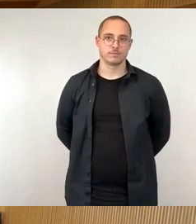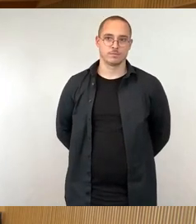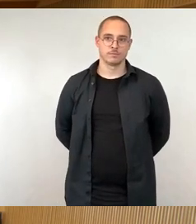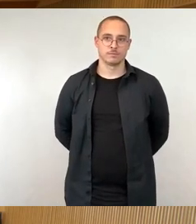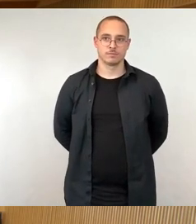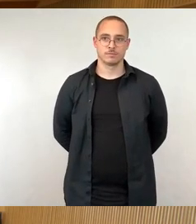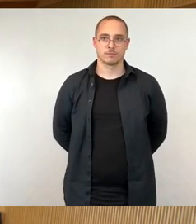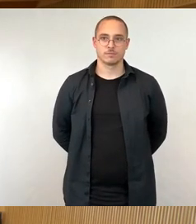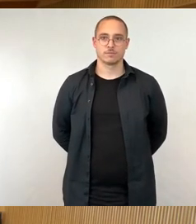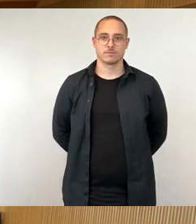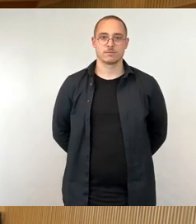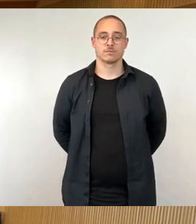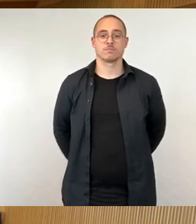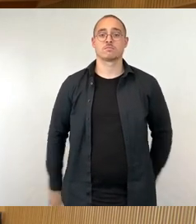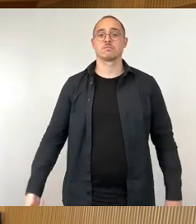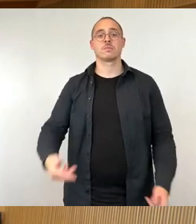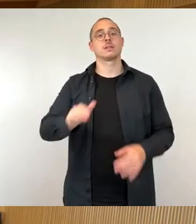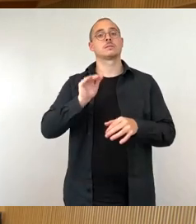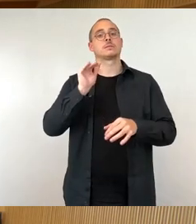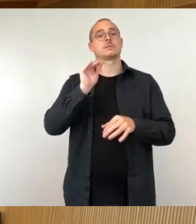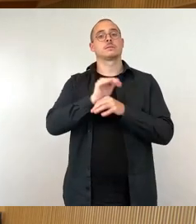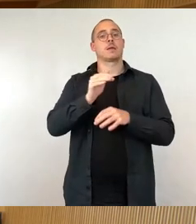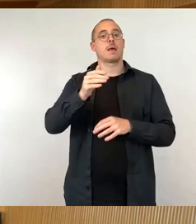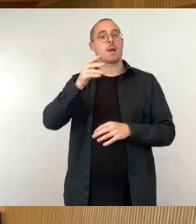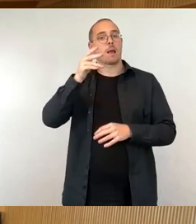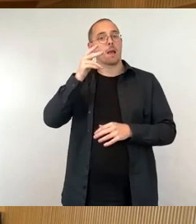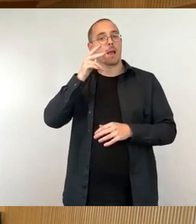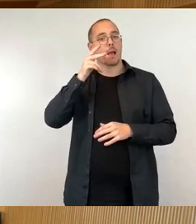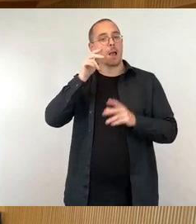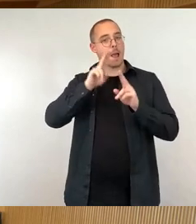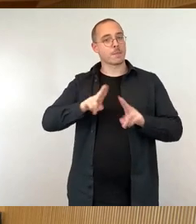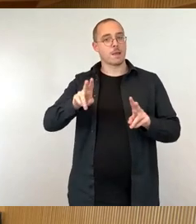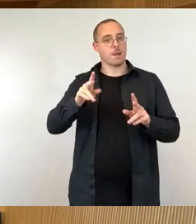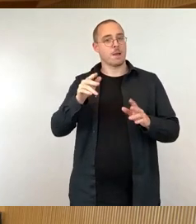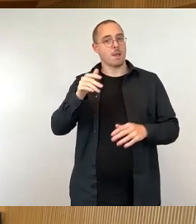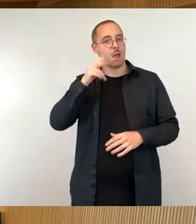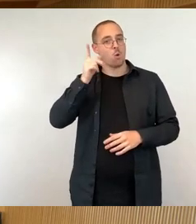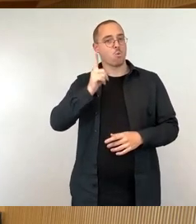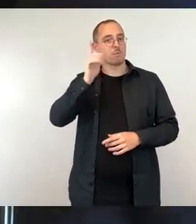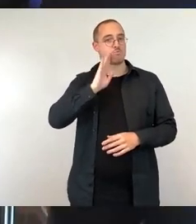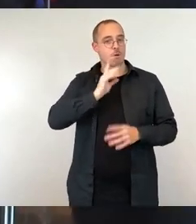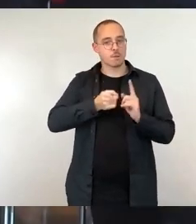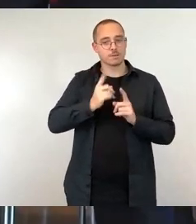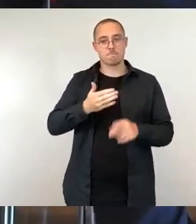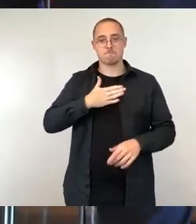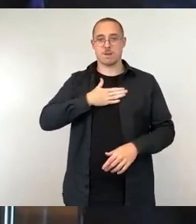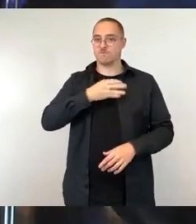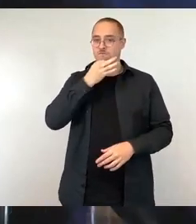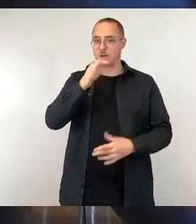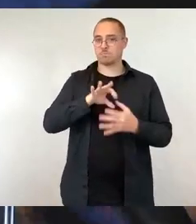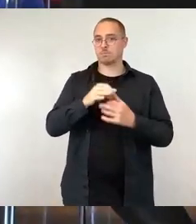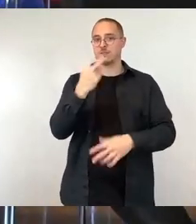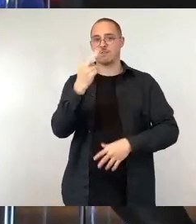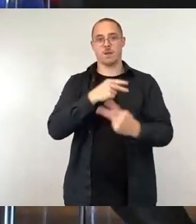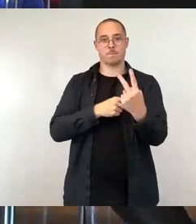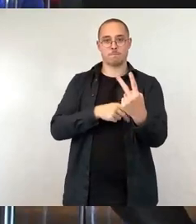Sehr geehrter Herr Oberbürgermeister, meine Frage bezieht sich auf zwei Sachverhalte. Wir haben kürzlich